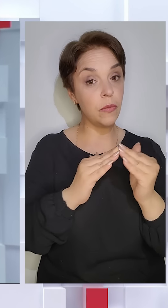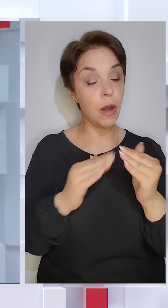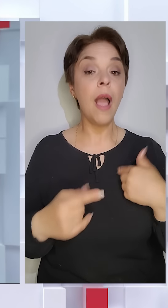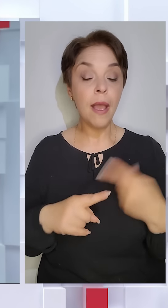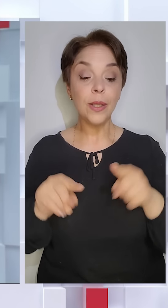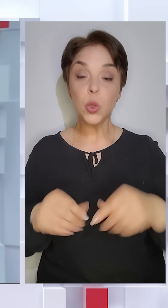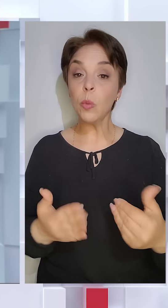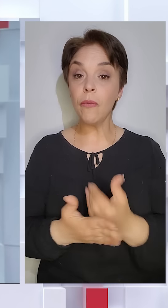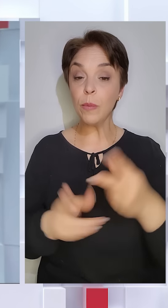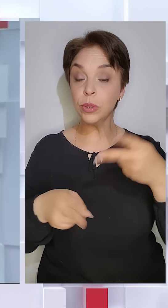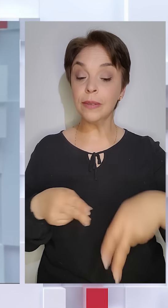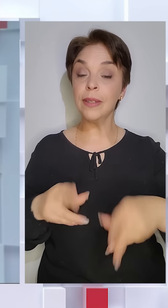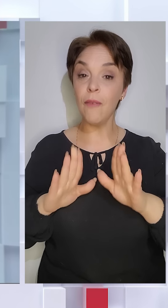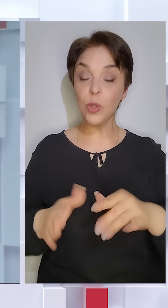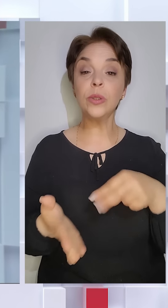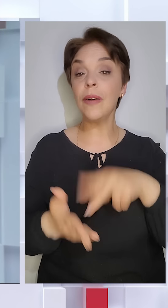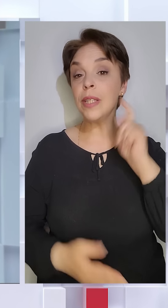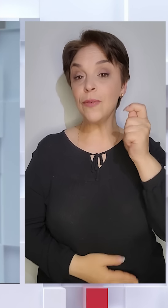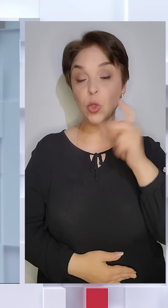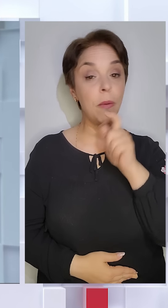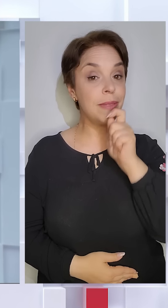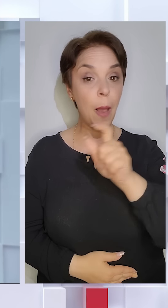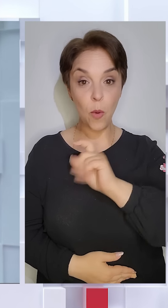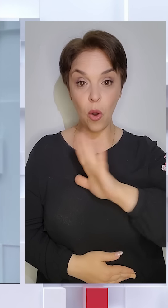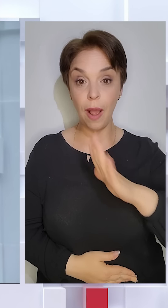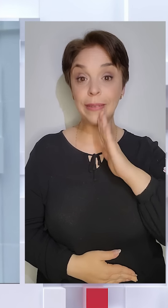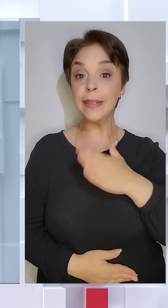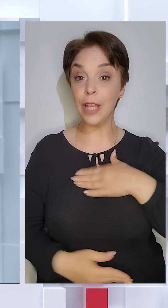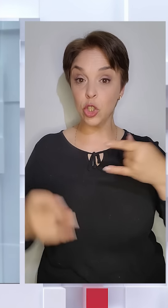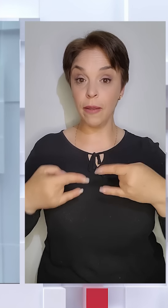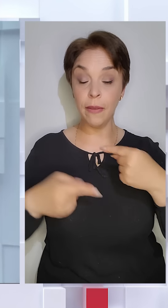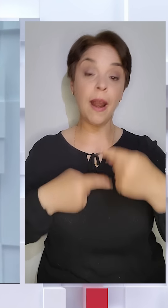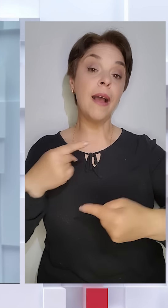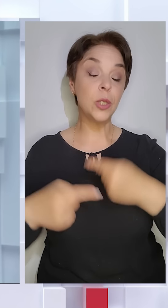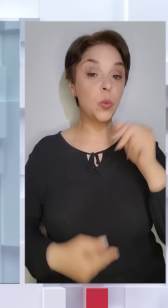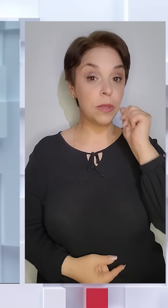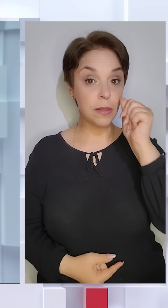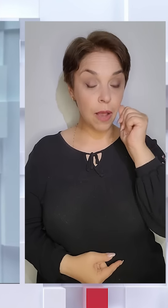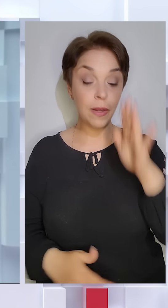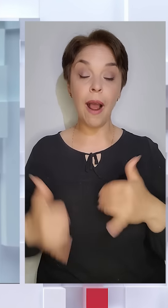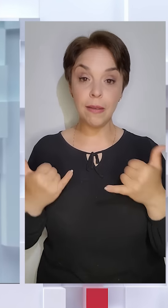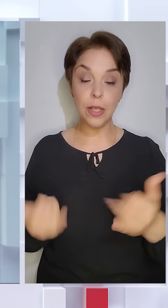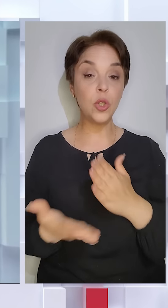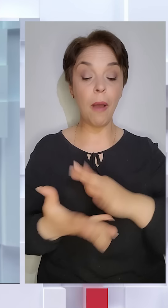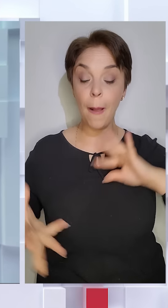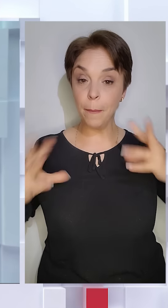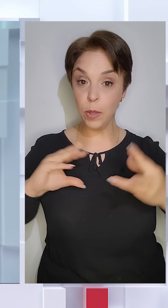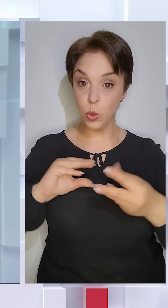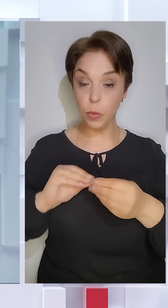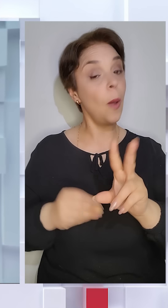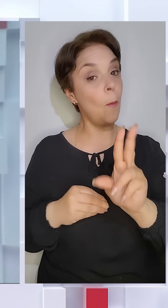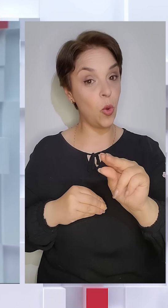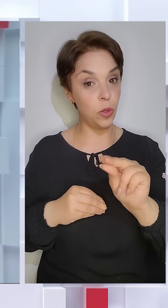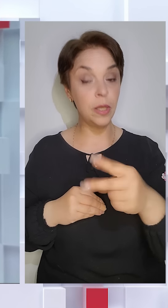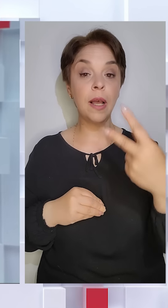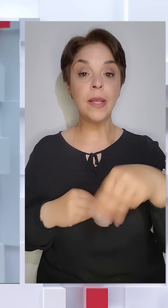на цьому випуск ТСН завершую. Ставте дзвіночок, щоб не прогавити наші ефіри. Наступний вже завтра, а наразі ще маємо підсумки. Понеділка,